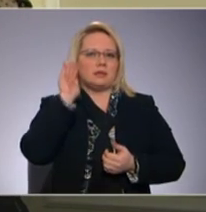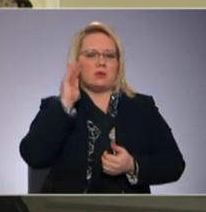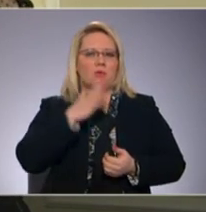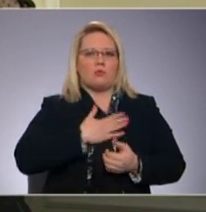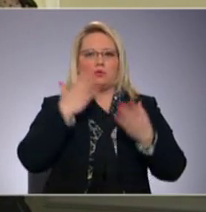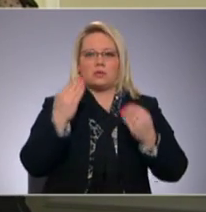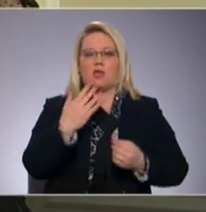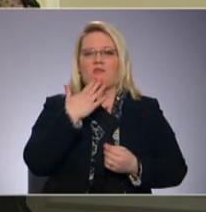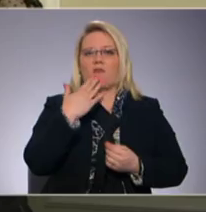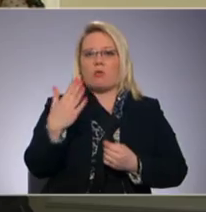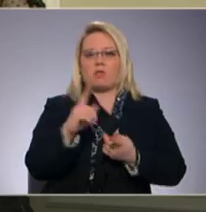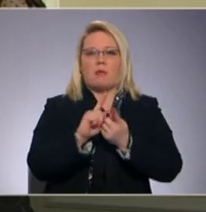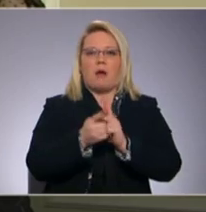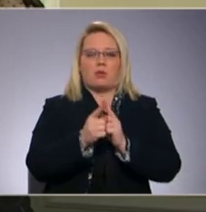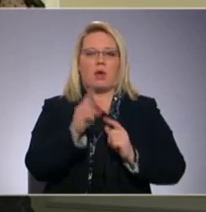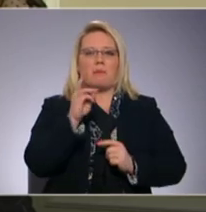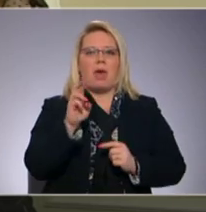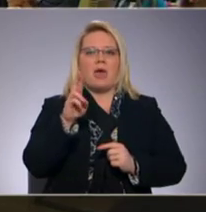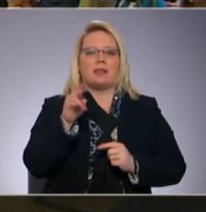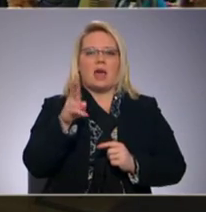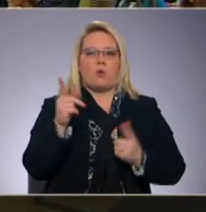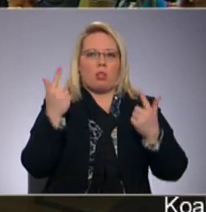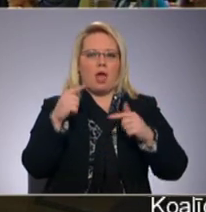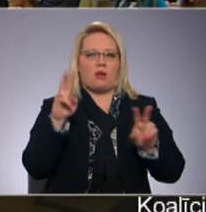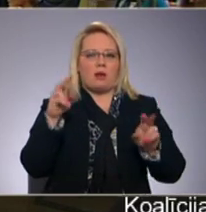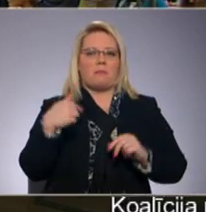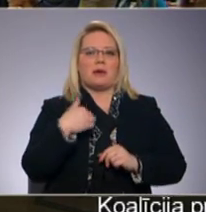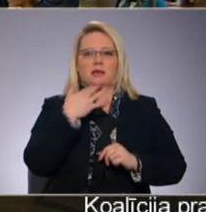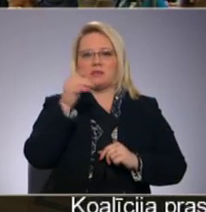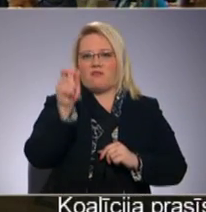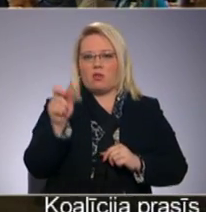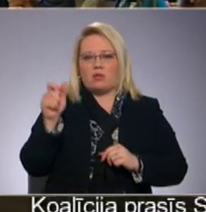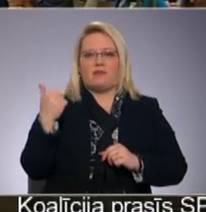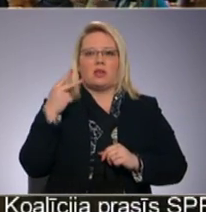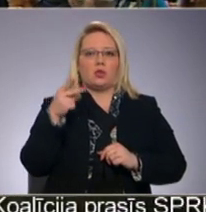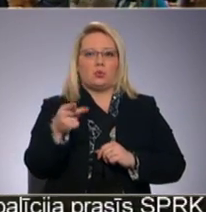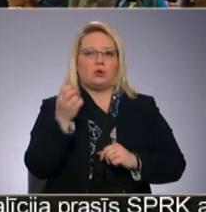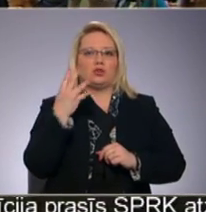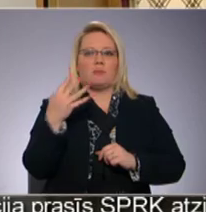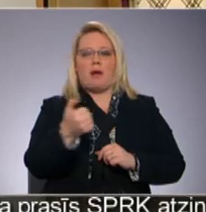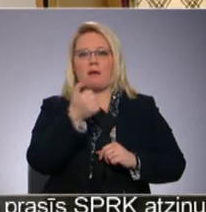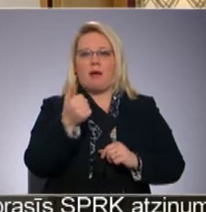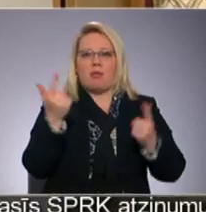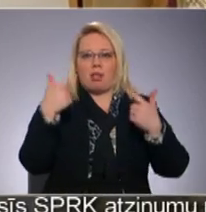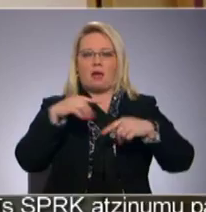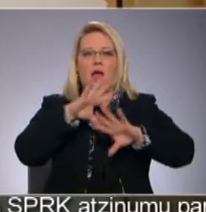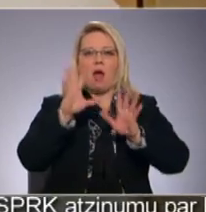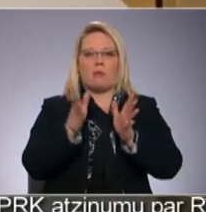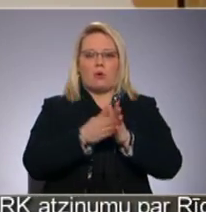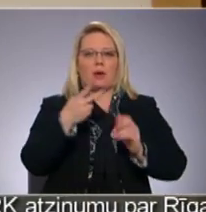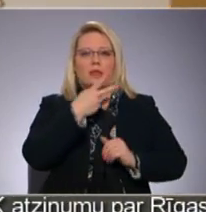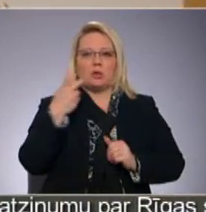mūsdienu valodā partilkot smērnieku laiku fragments smējas valodnieki. Viņi 2014. gada laikā apkopojuši